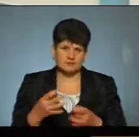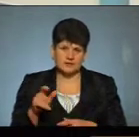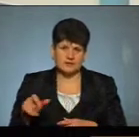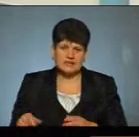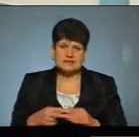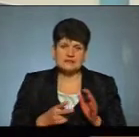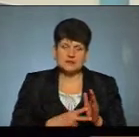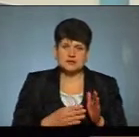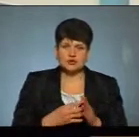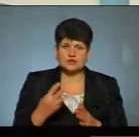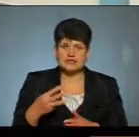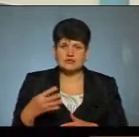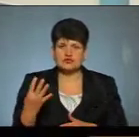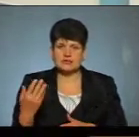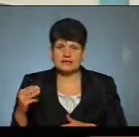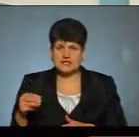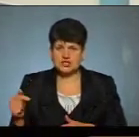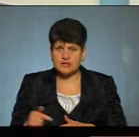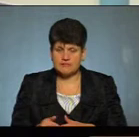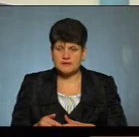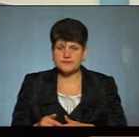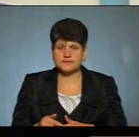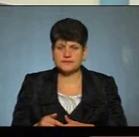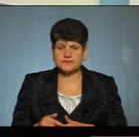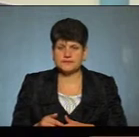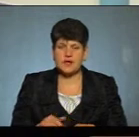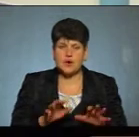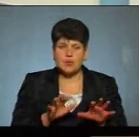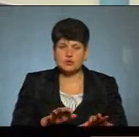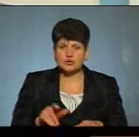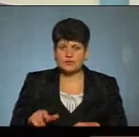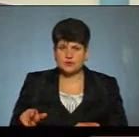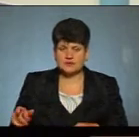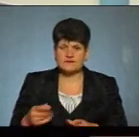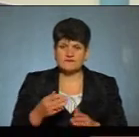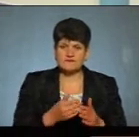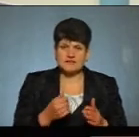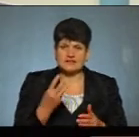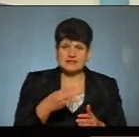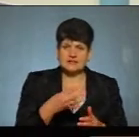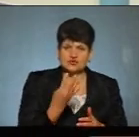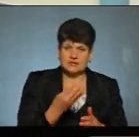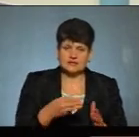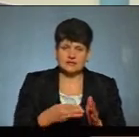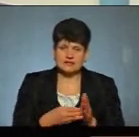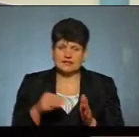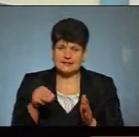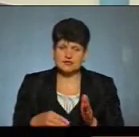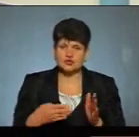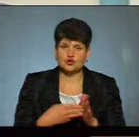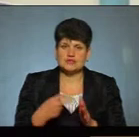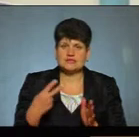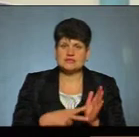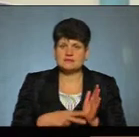17 до 34 тисяч гривень, в посадових осіб від 34 до 72 тисяч гривень.